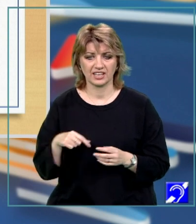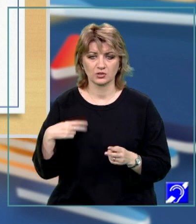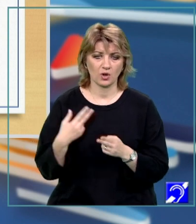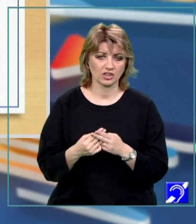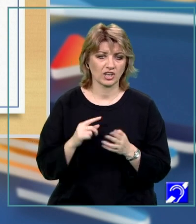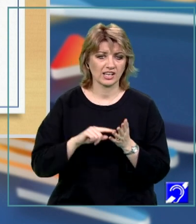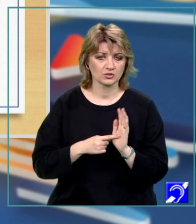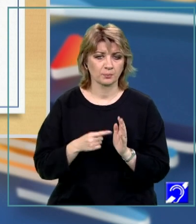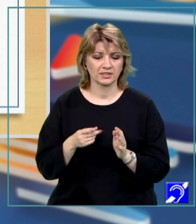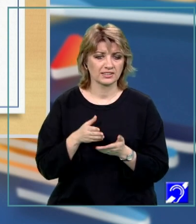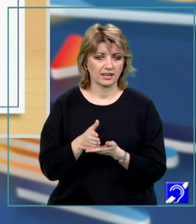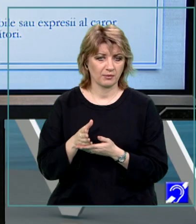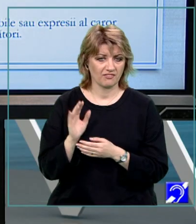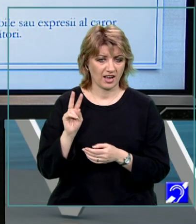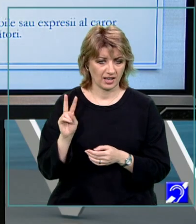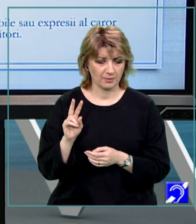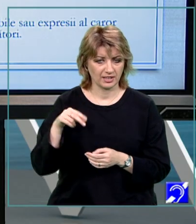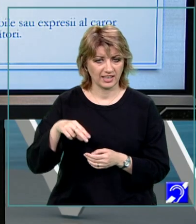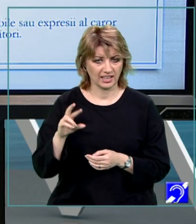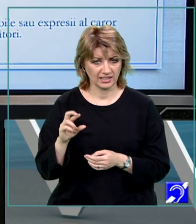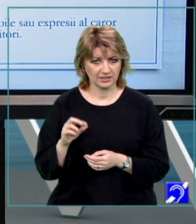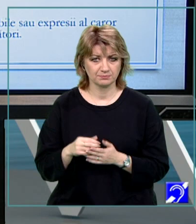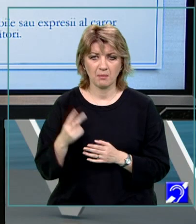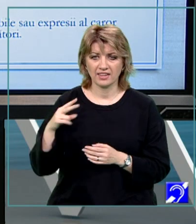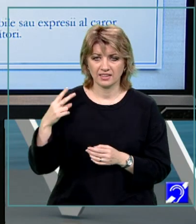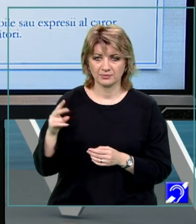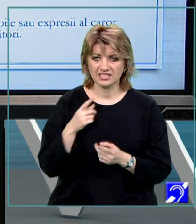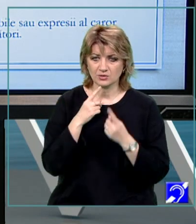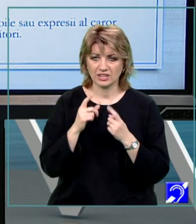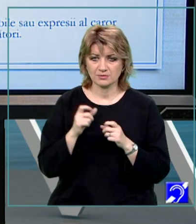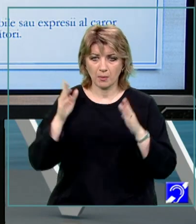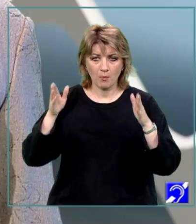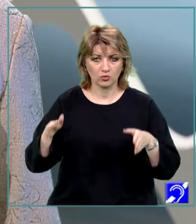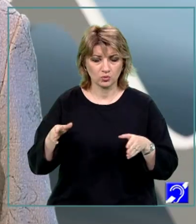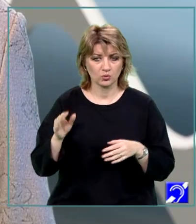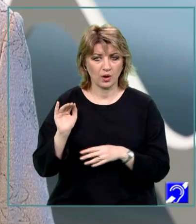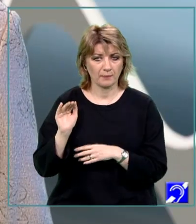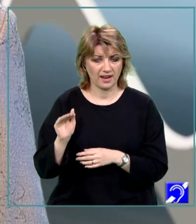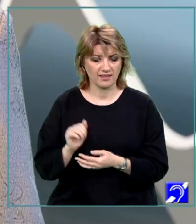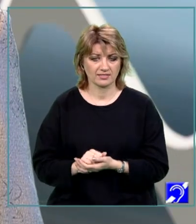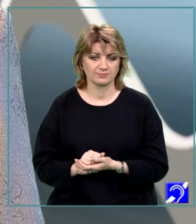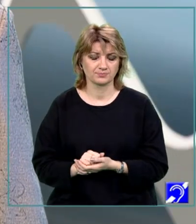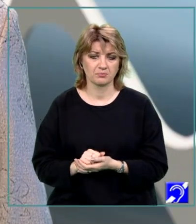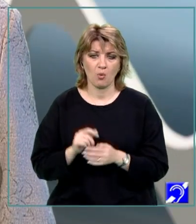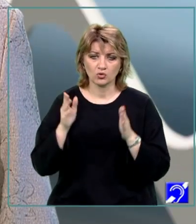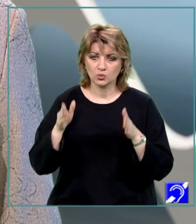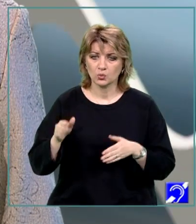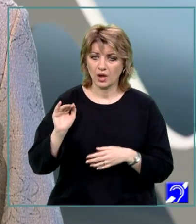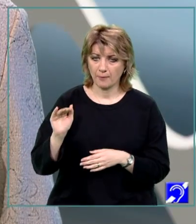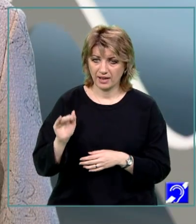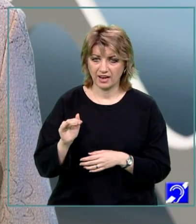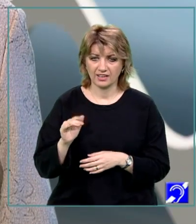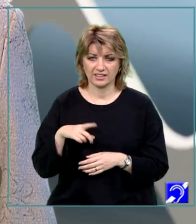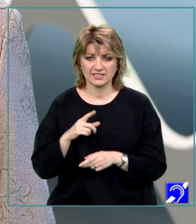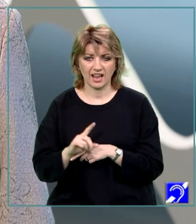intermediul variabilei locare Nr. Mergem mai departe și discutăm despre modulul apelant. Modulul apelant conține